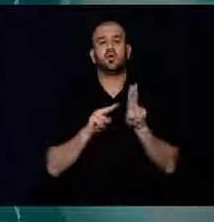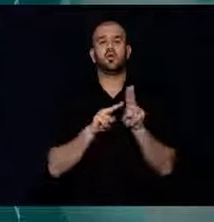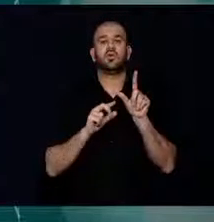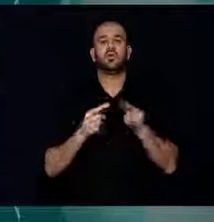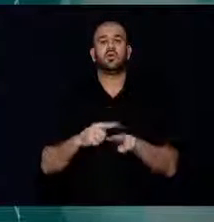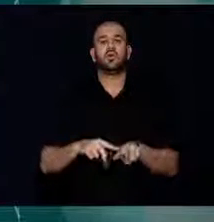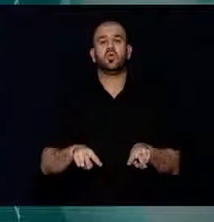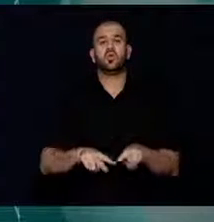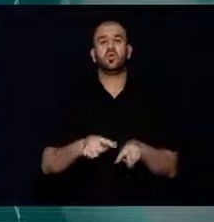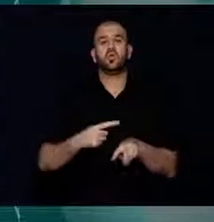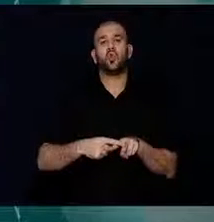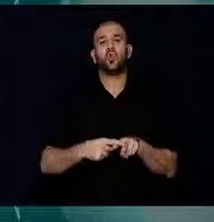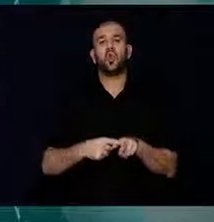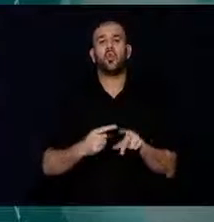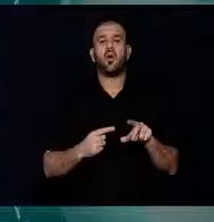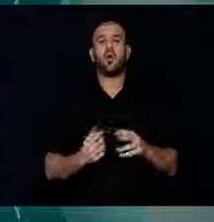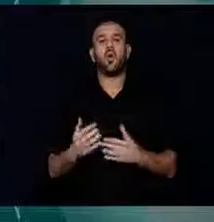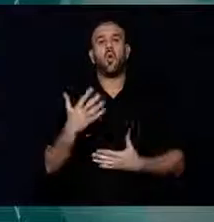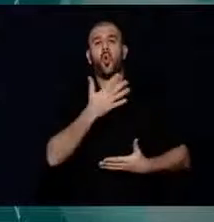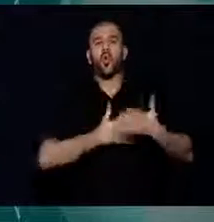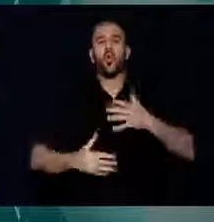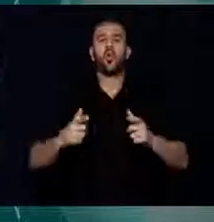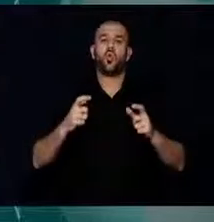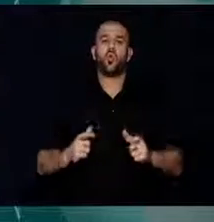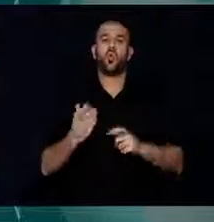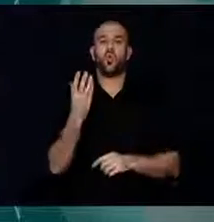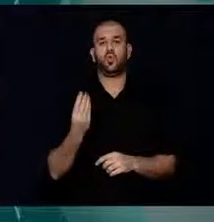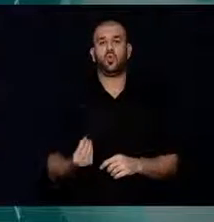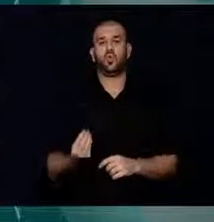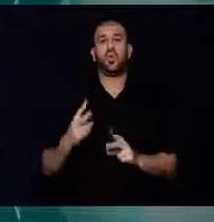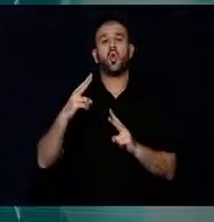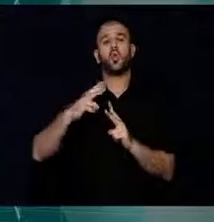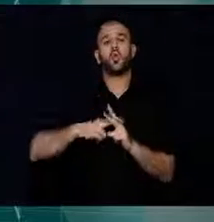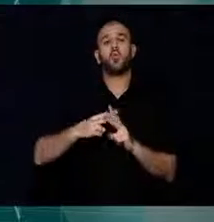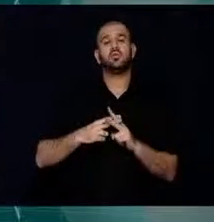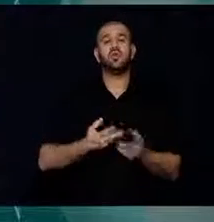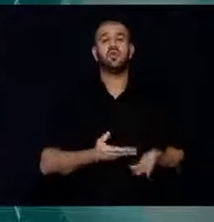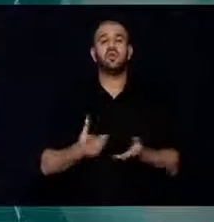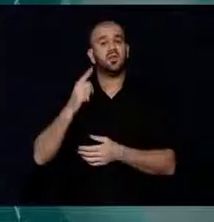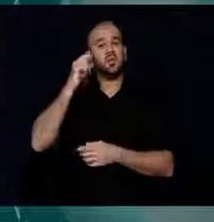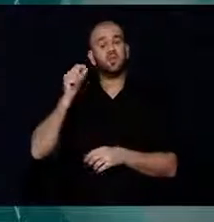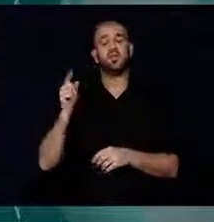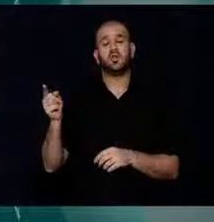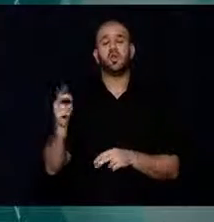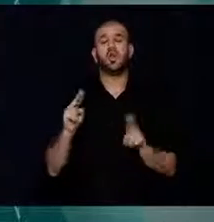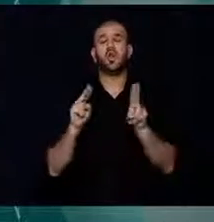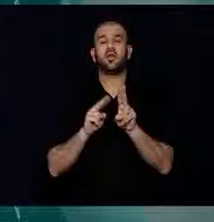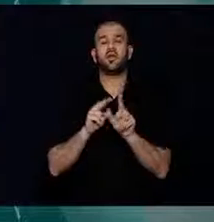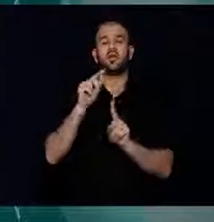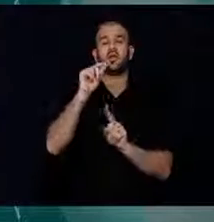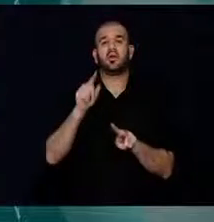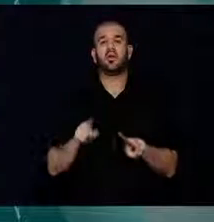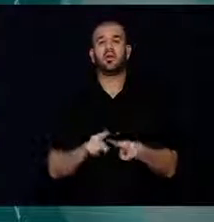23 aracın yandığı kundaklama olayı meydana geldi. Polisin verdiği